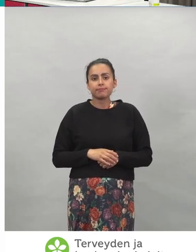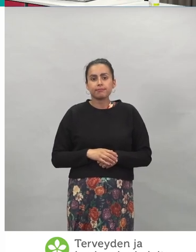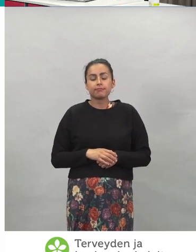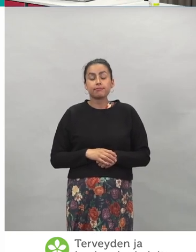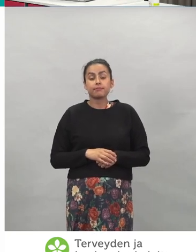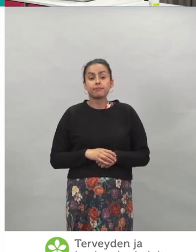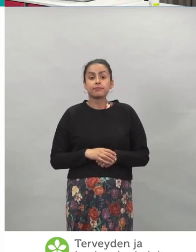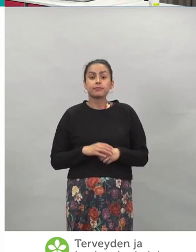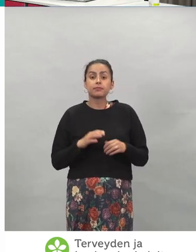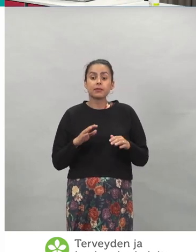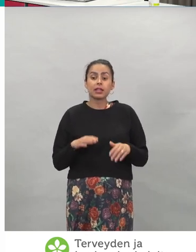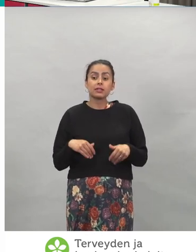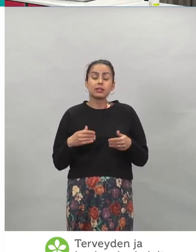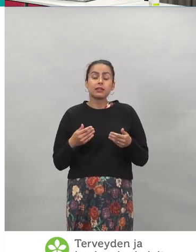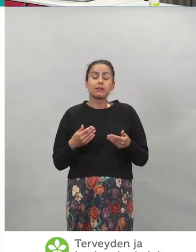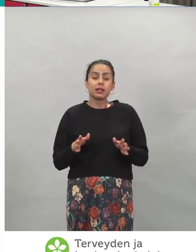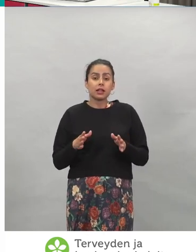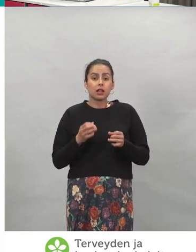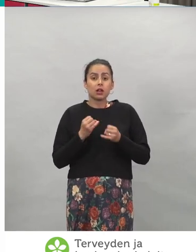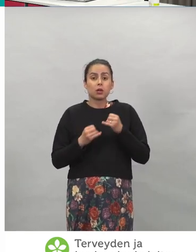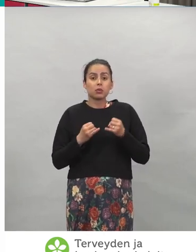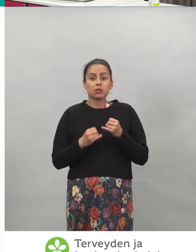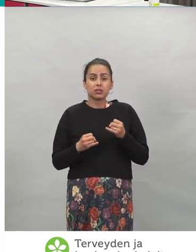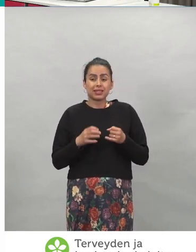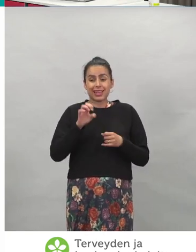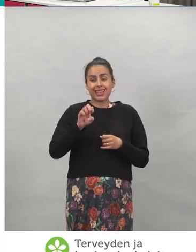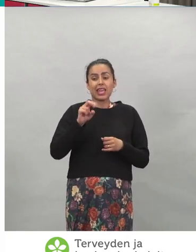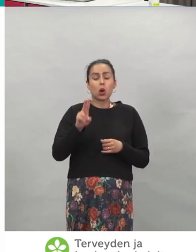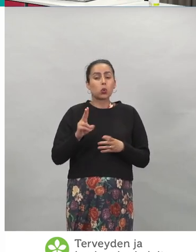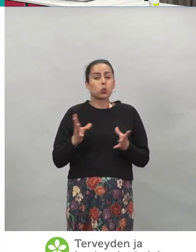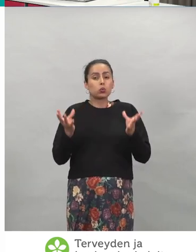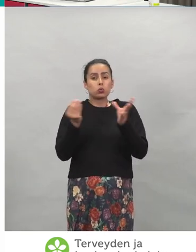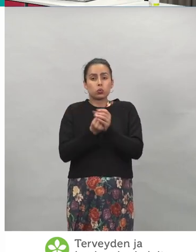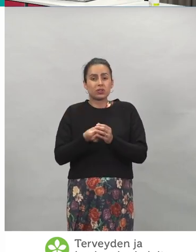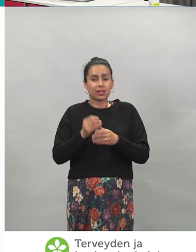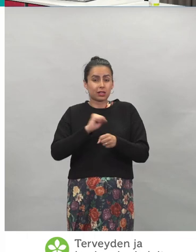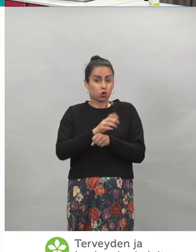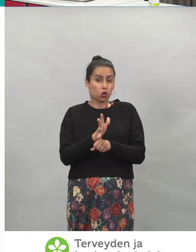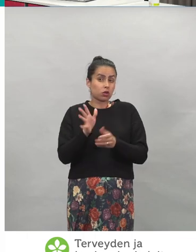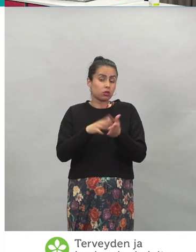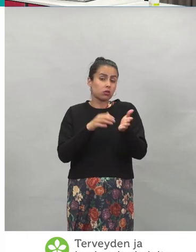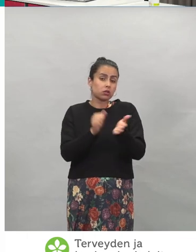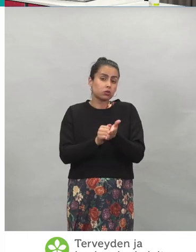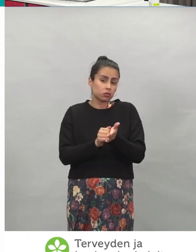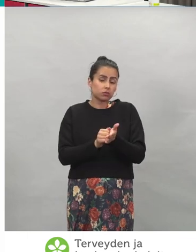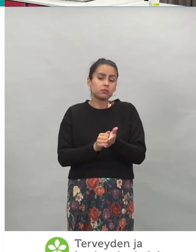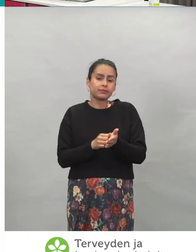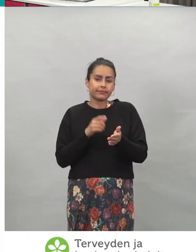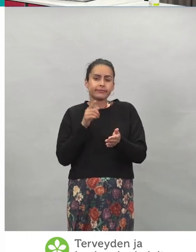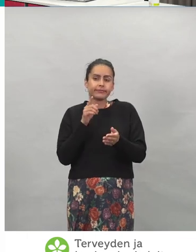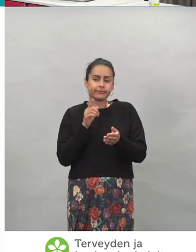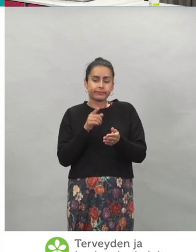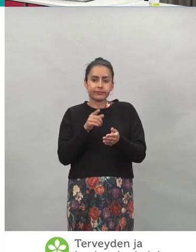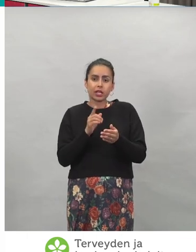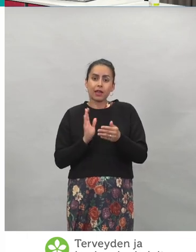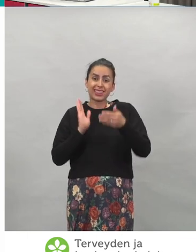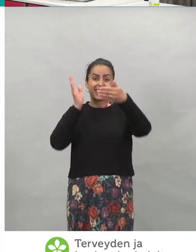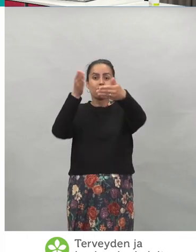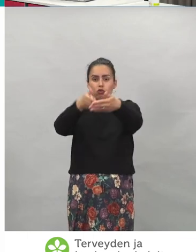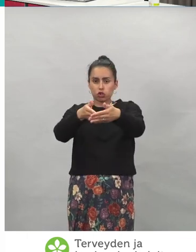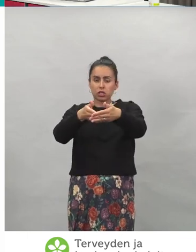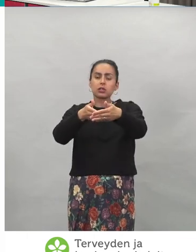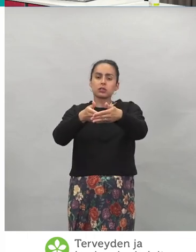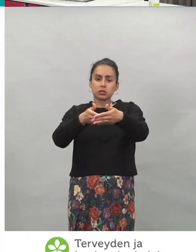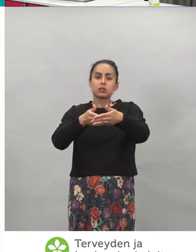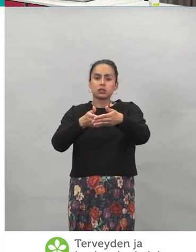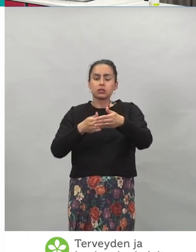Sitten ihan muutama sana vielä tästä EUn yhteisestä koronatodistuksesta. Eli tätä kohtihan me olemme menossa.